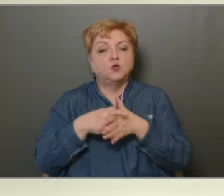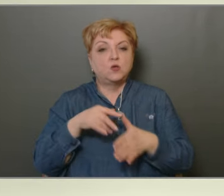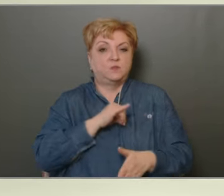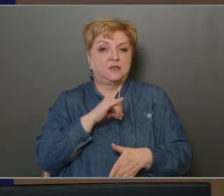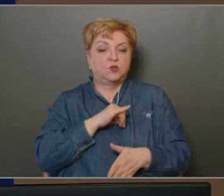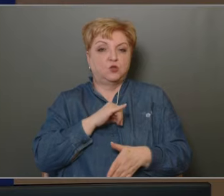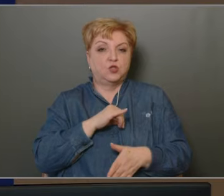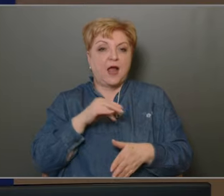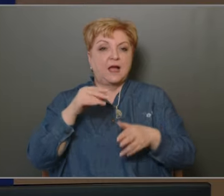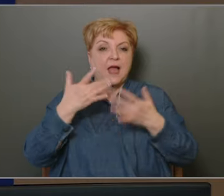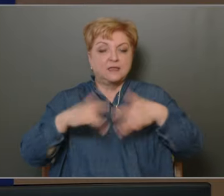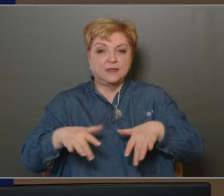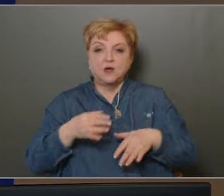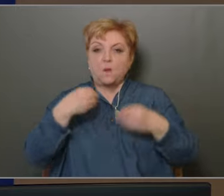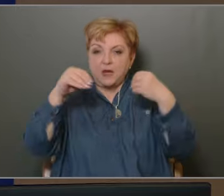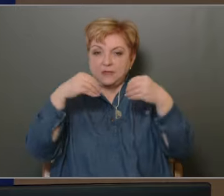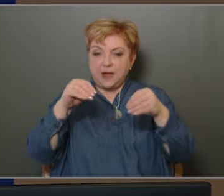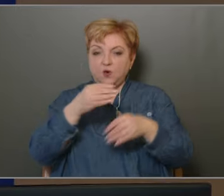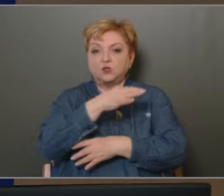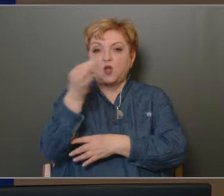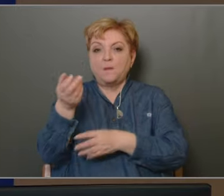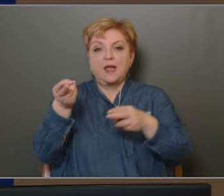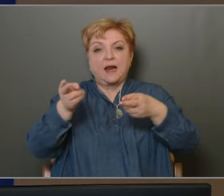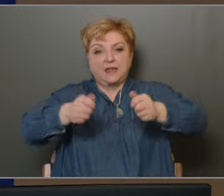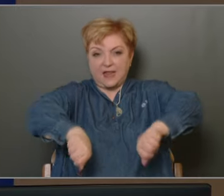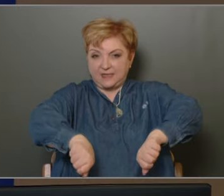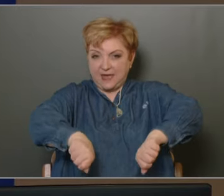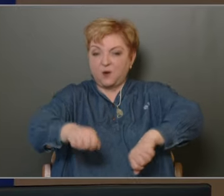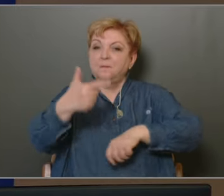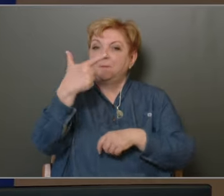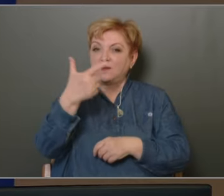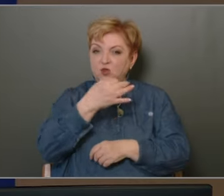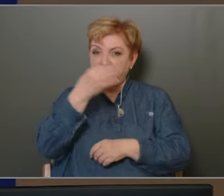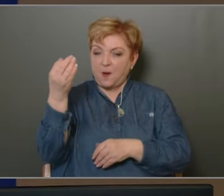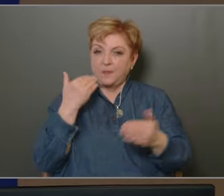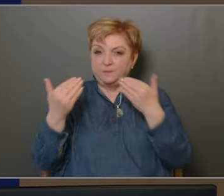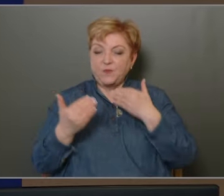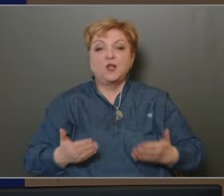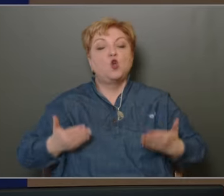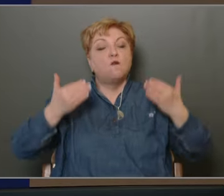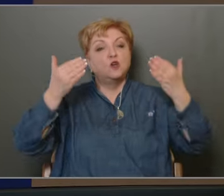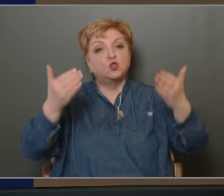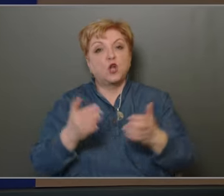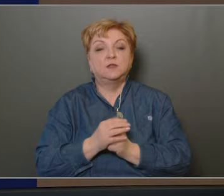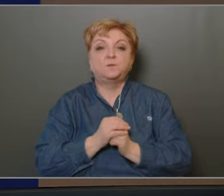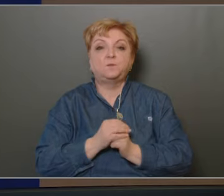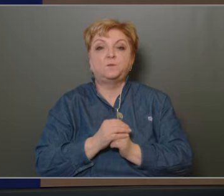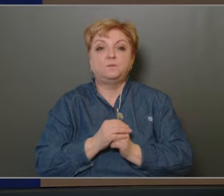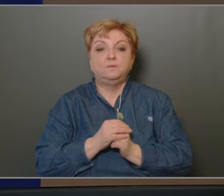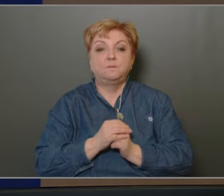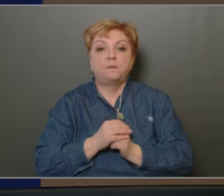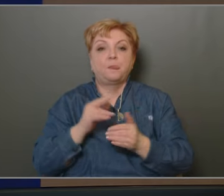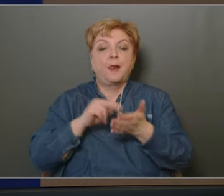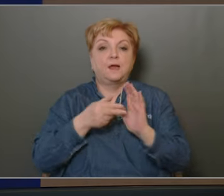beszámolót Köszönöm szépen, napi rendet lezártam Második napi rendet tárgyak javaslat A